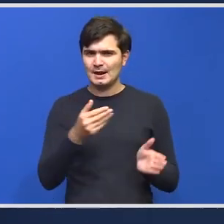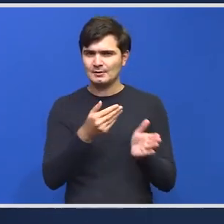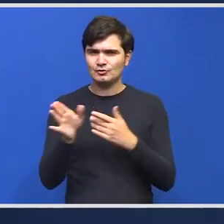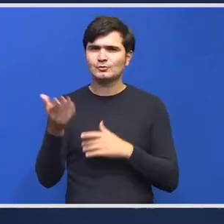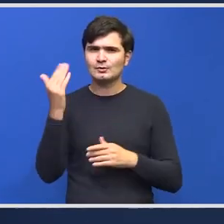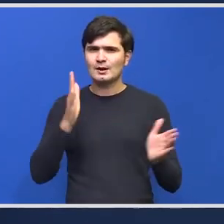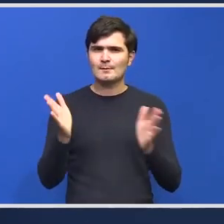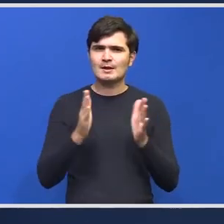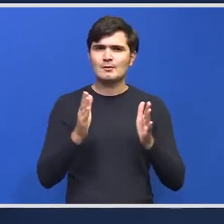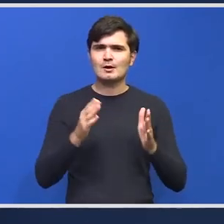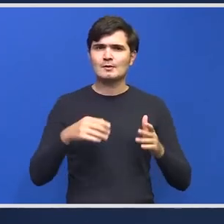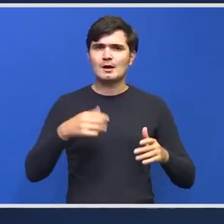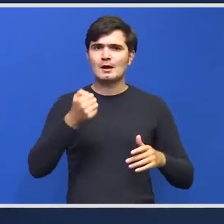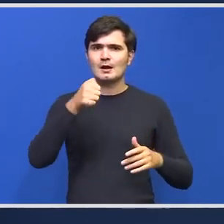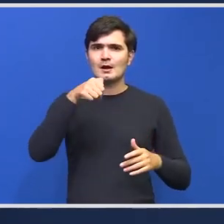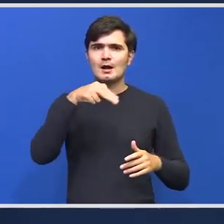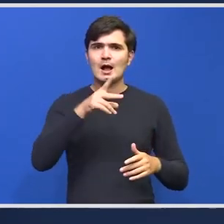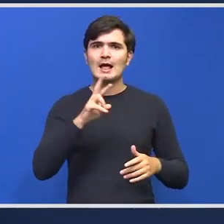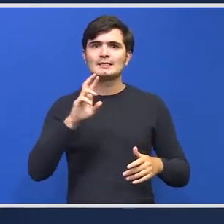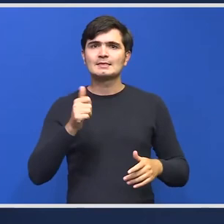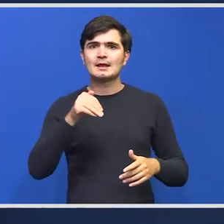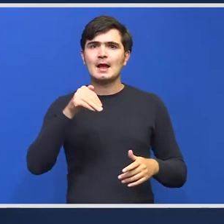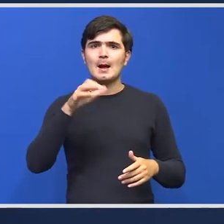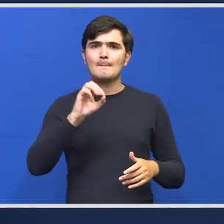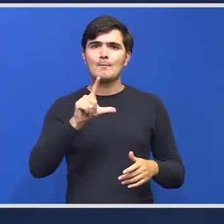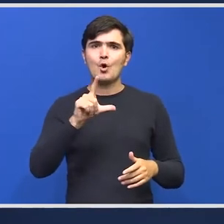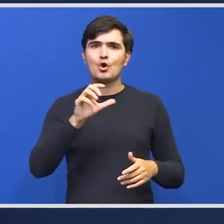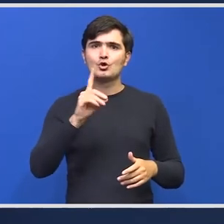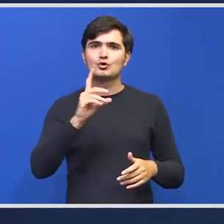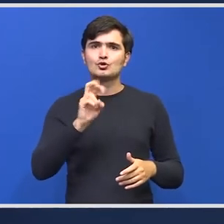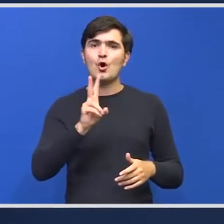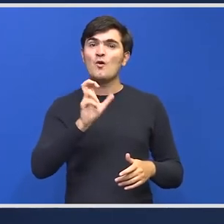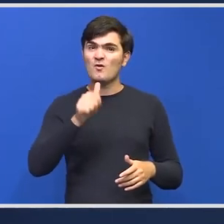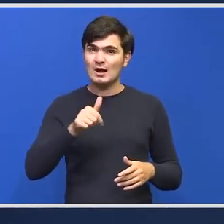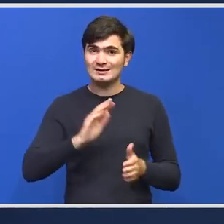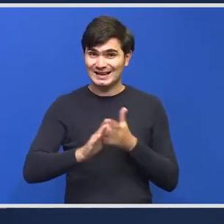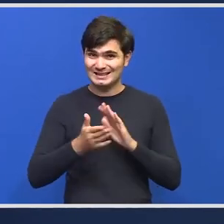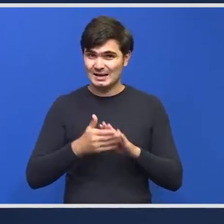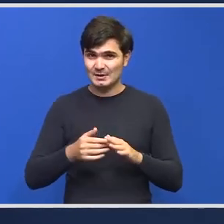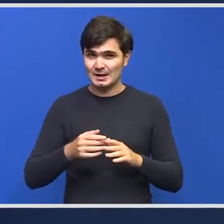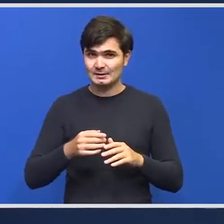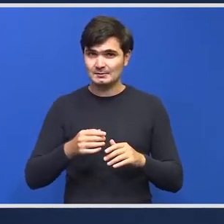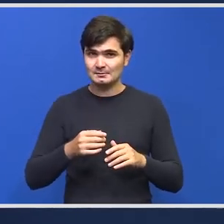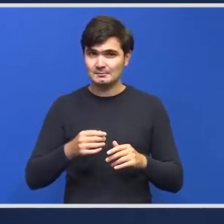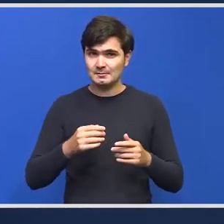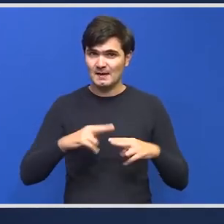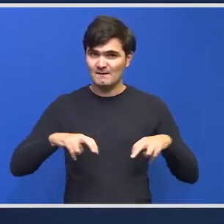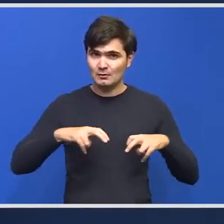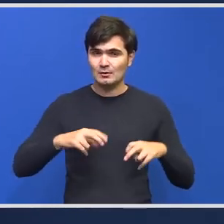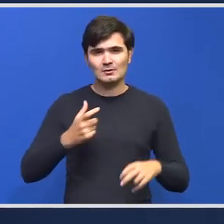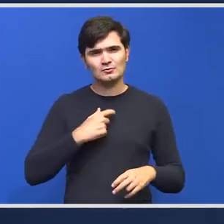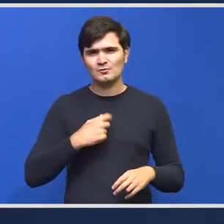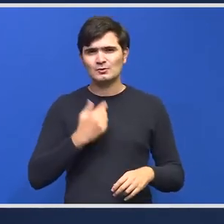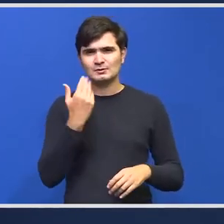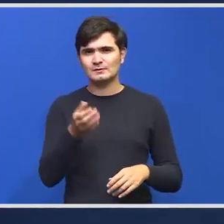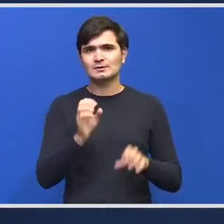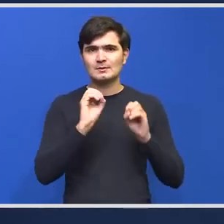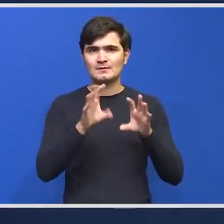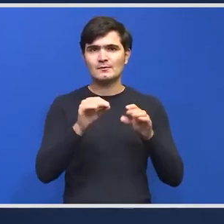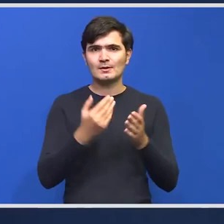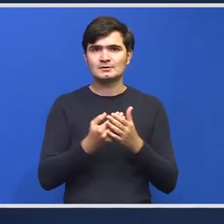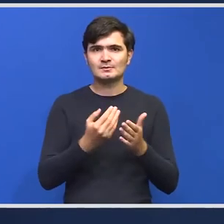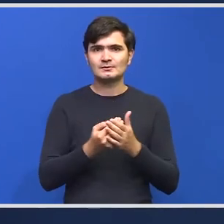doamnei Andreea Moldovan s-a finalizat nu s-a finalizat în ce stadiu este nu vă pot da informații pentru că îmi